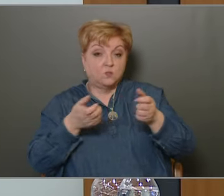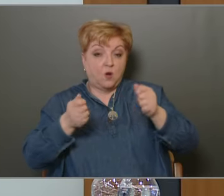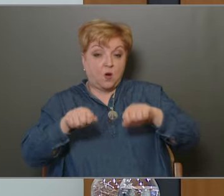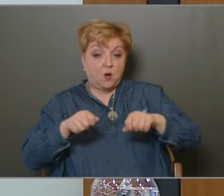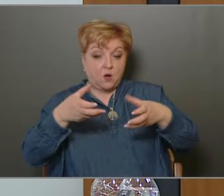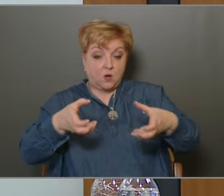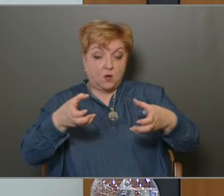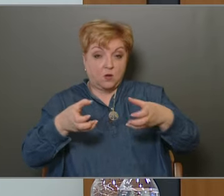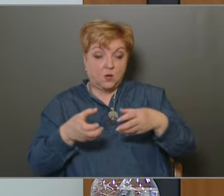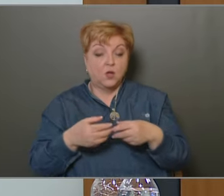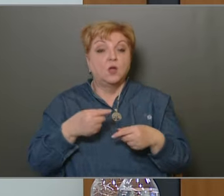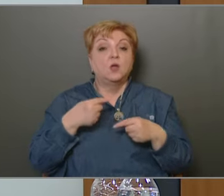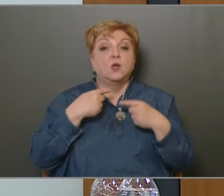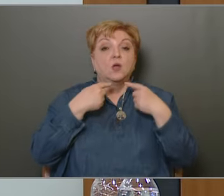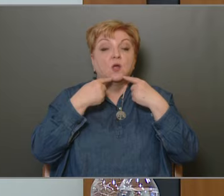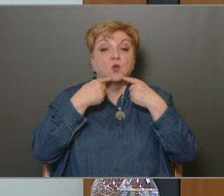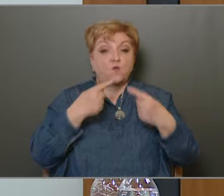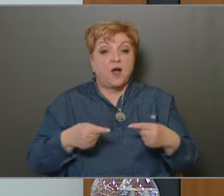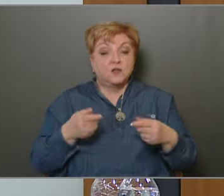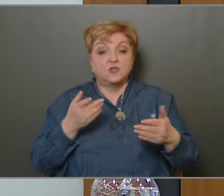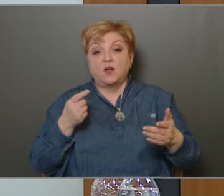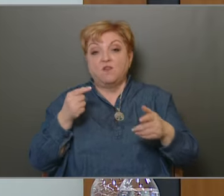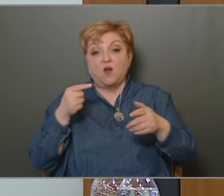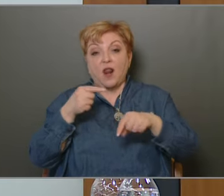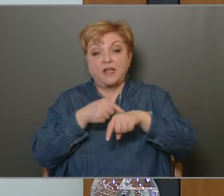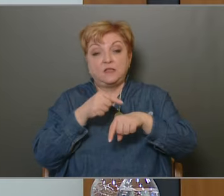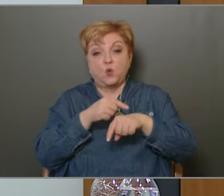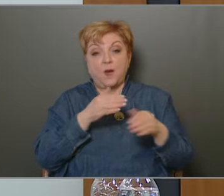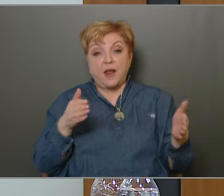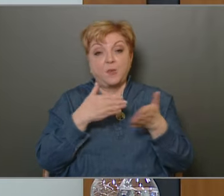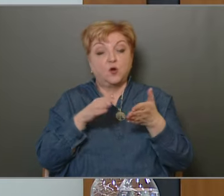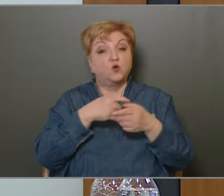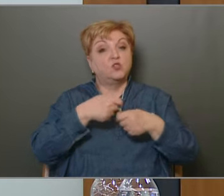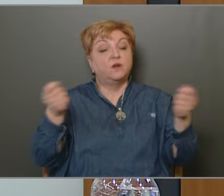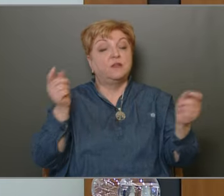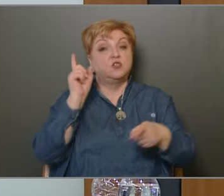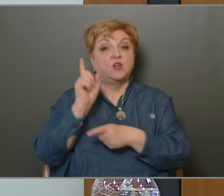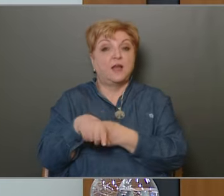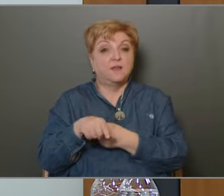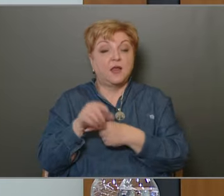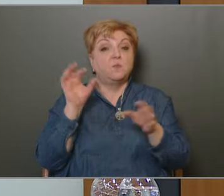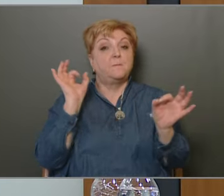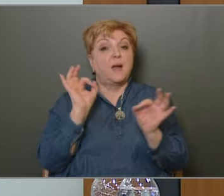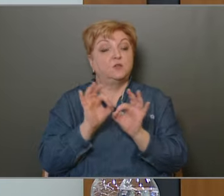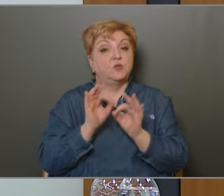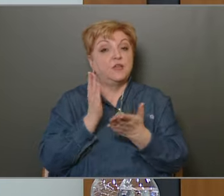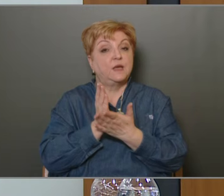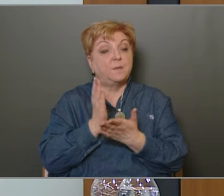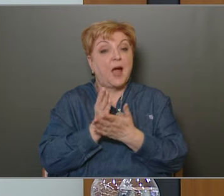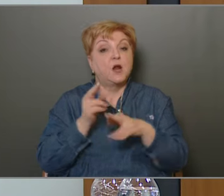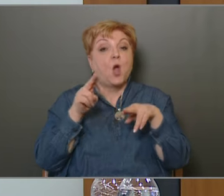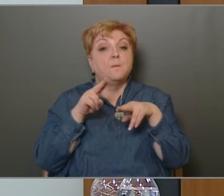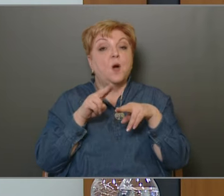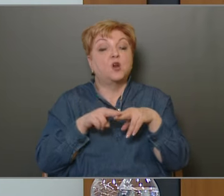szereplő maradvány jóváhagyásával egy időben, ebben a költségvetési rendeletben megtörténik már a